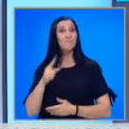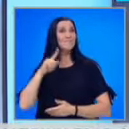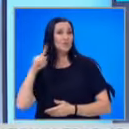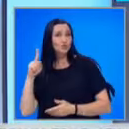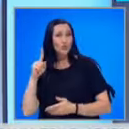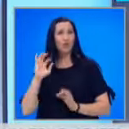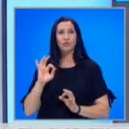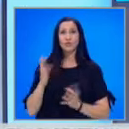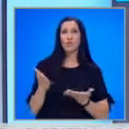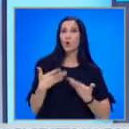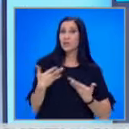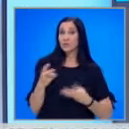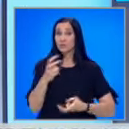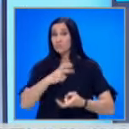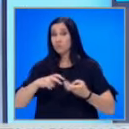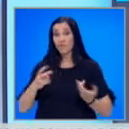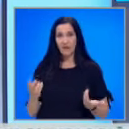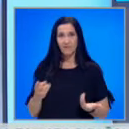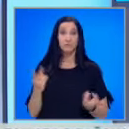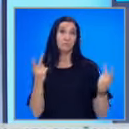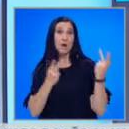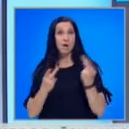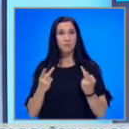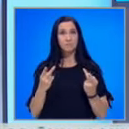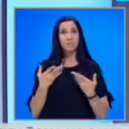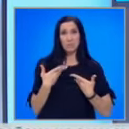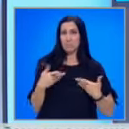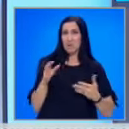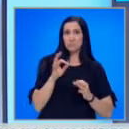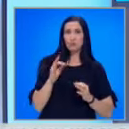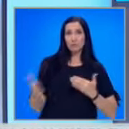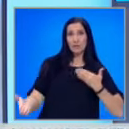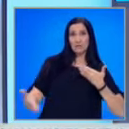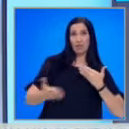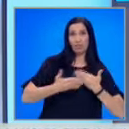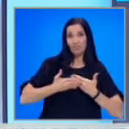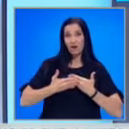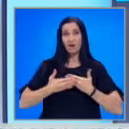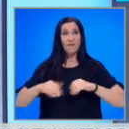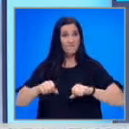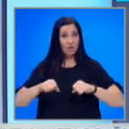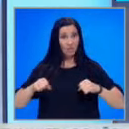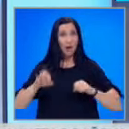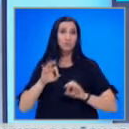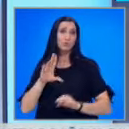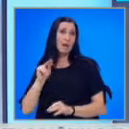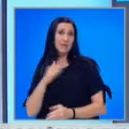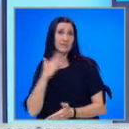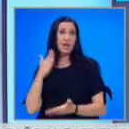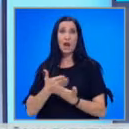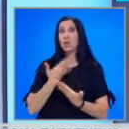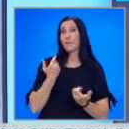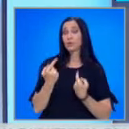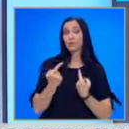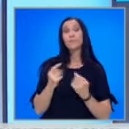точно какво искат да ревизират. Разбира се, ние нито сме затваряли врата, нито сме казвали край. Повече няма да разговаряме